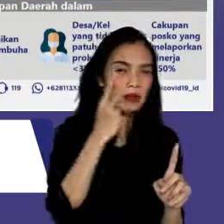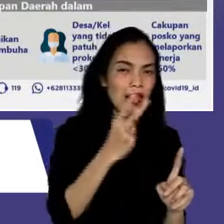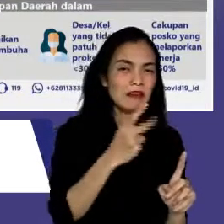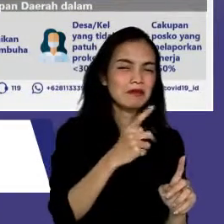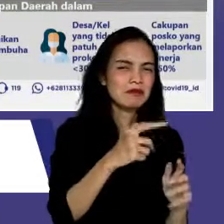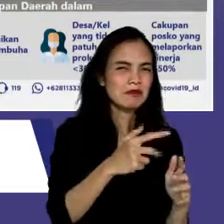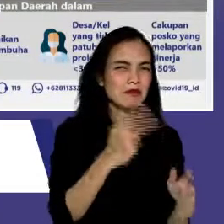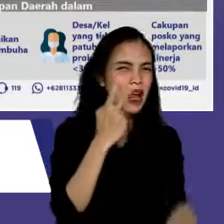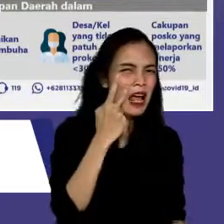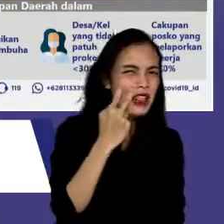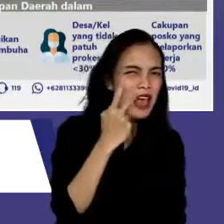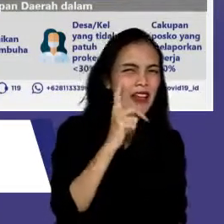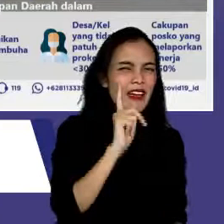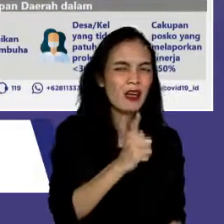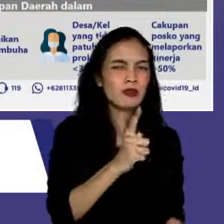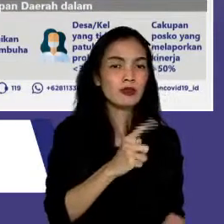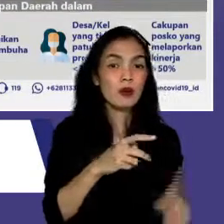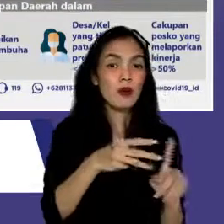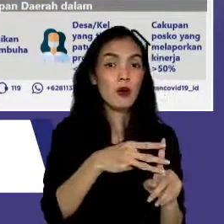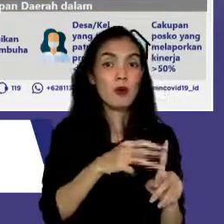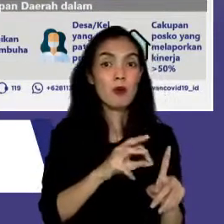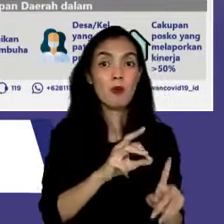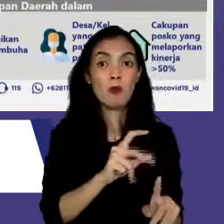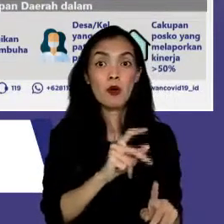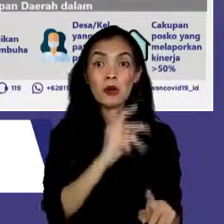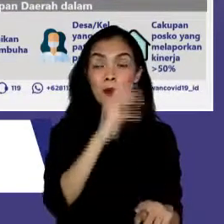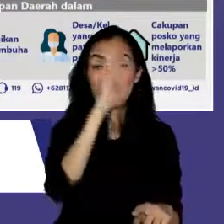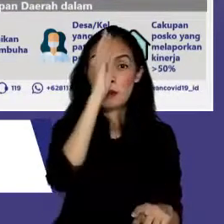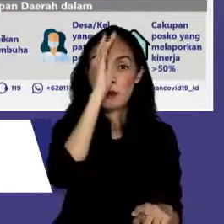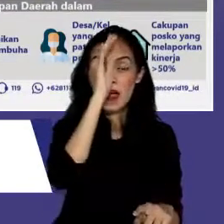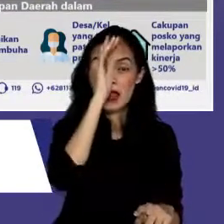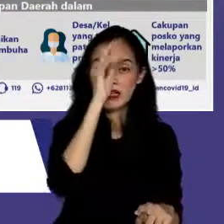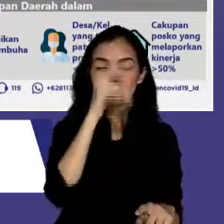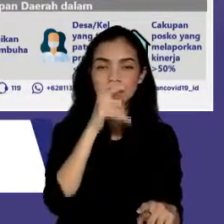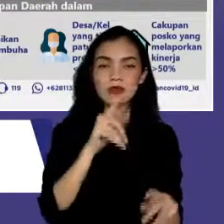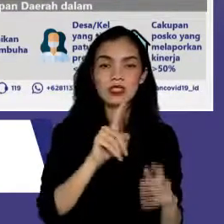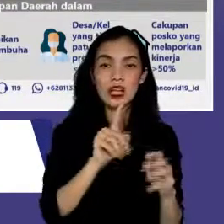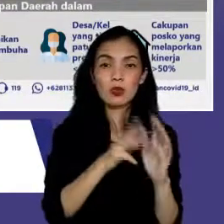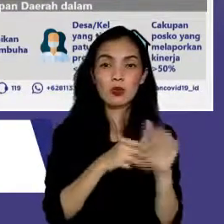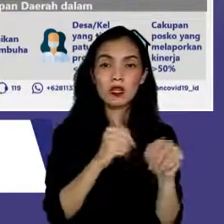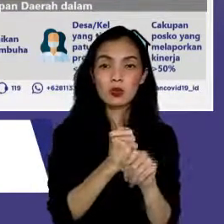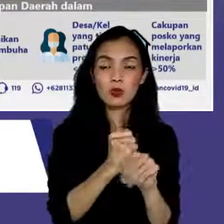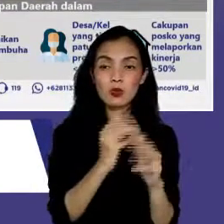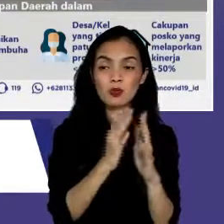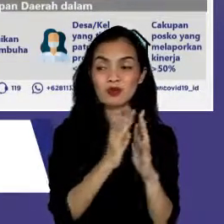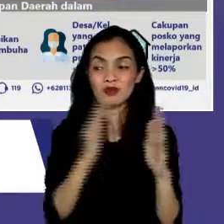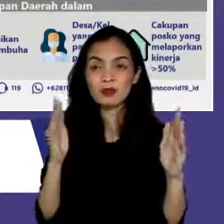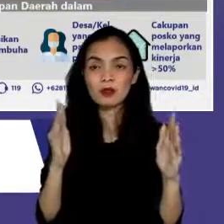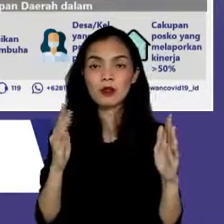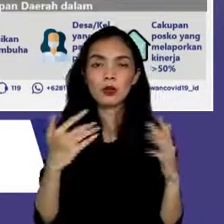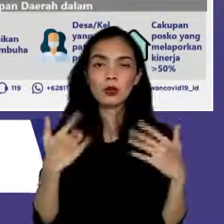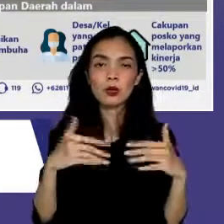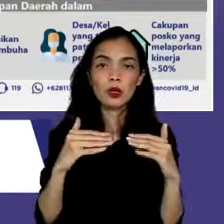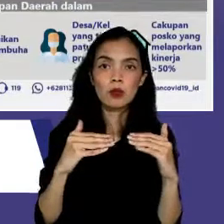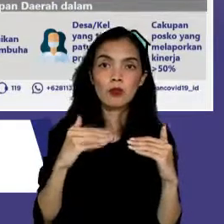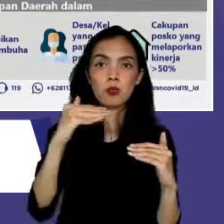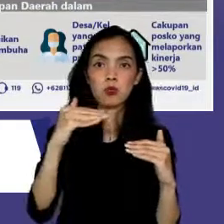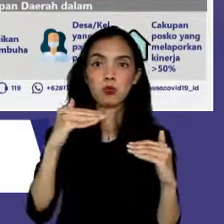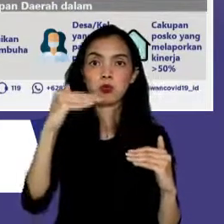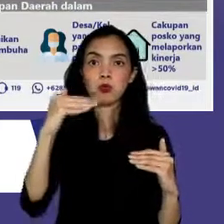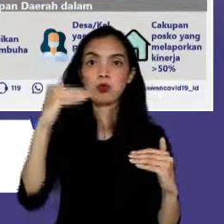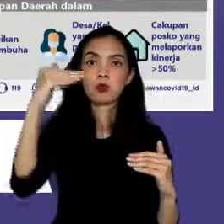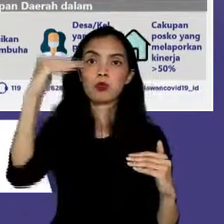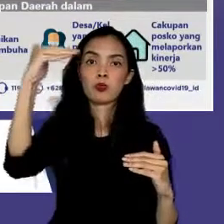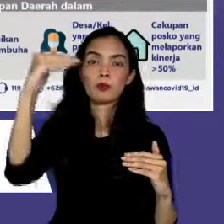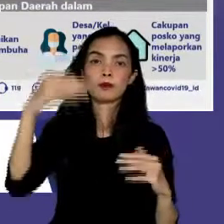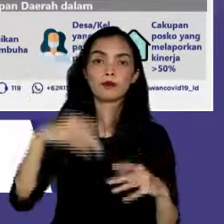segera diperbaiki. Bor di Bali masih menunjukkan peningkatan selama 7 hari terakhir. Kepatuhan protokol